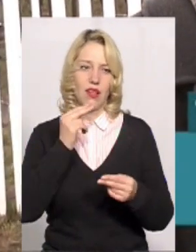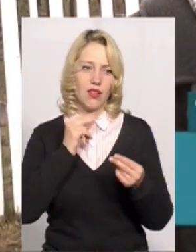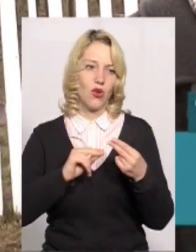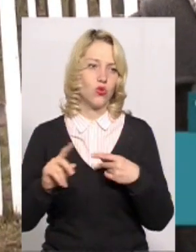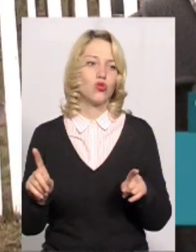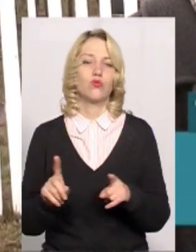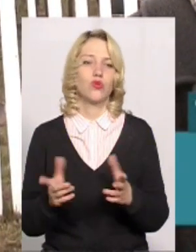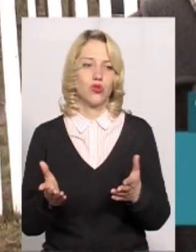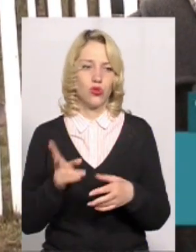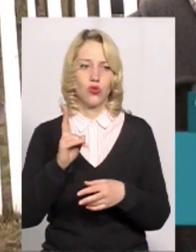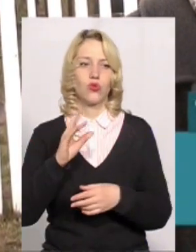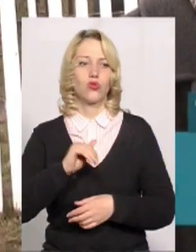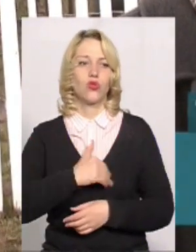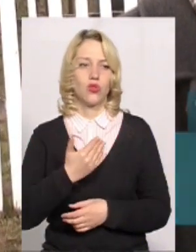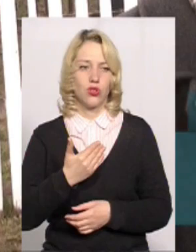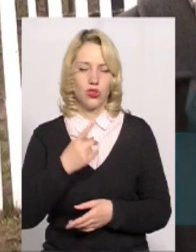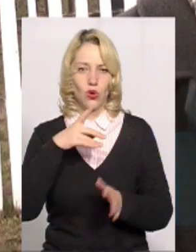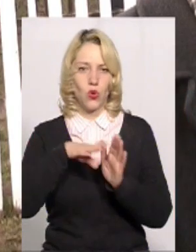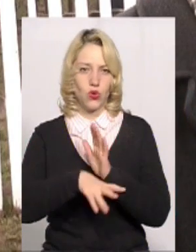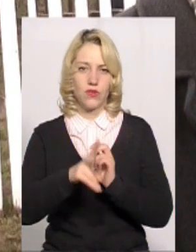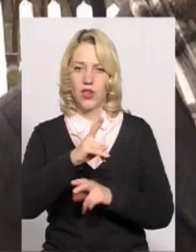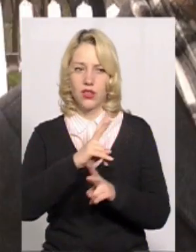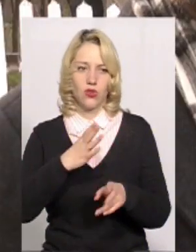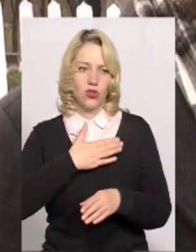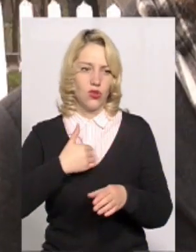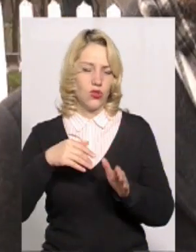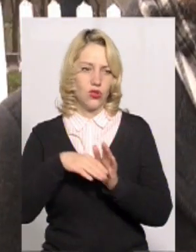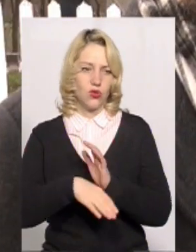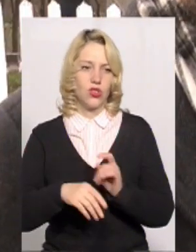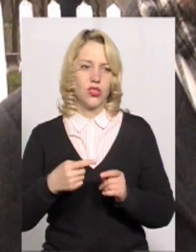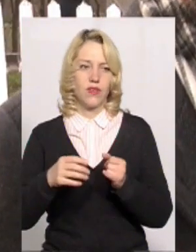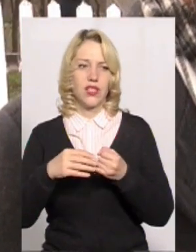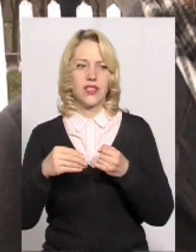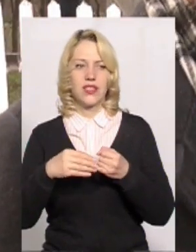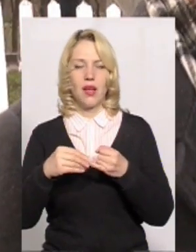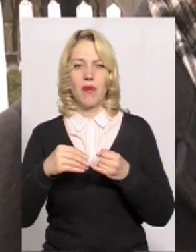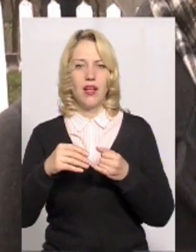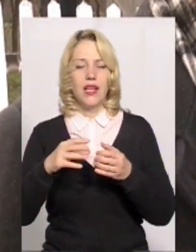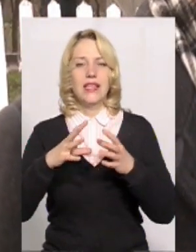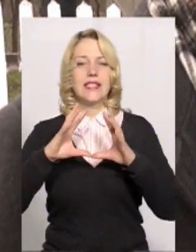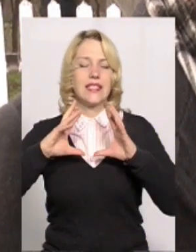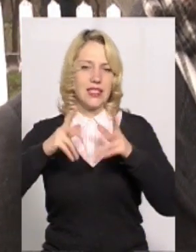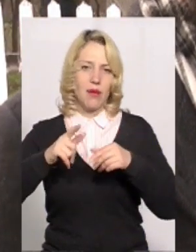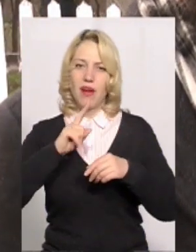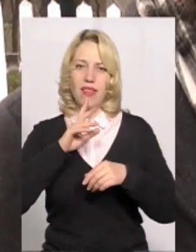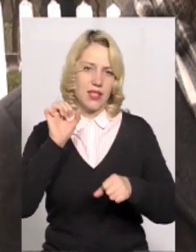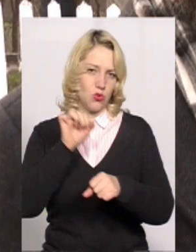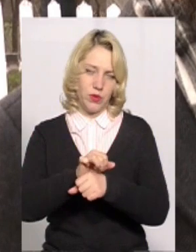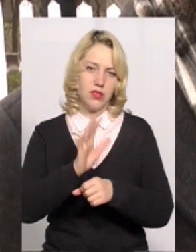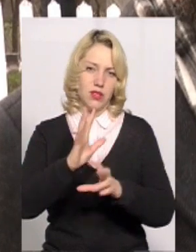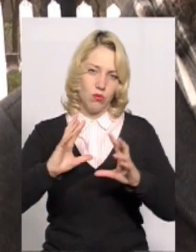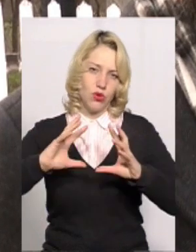хто ж хоче худшого, худшого вони хочуть. Земля не зупиниться, буде крититись і далі.